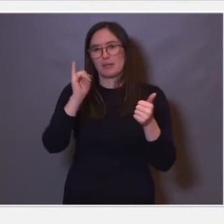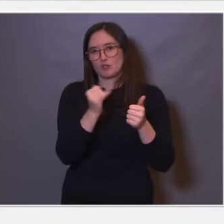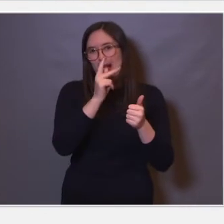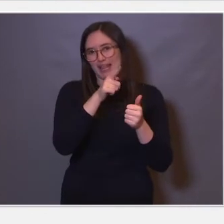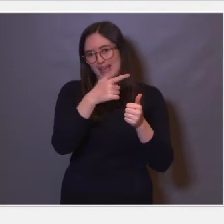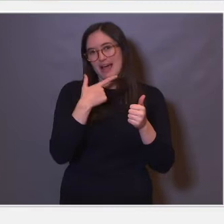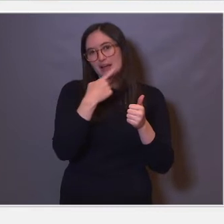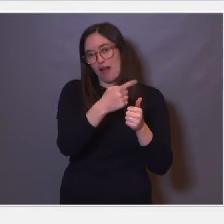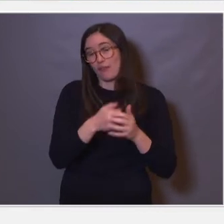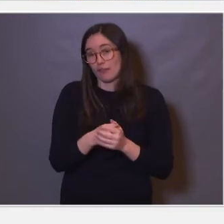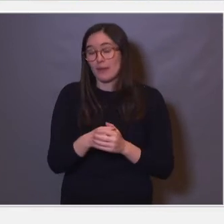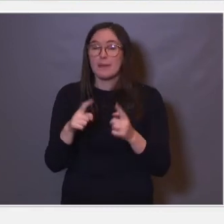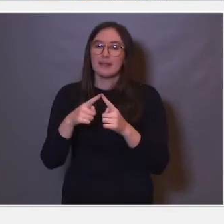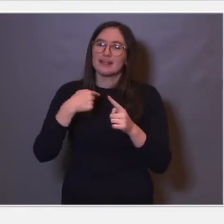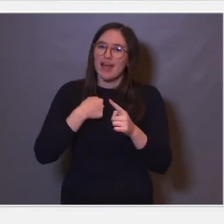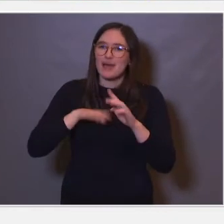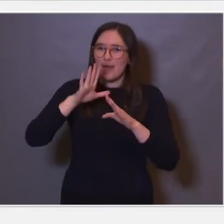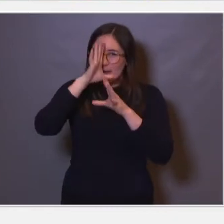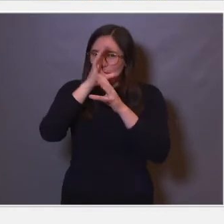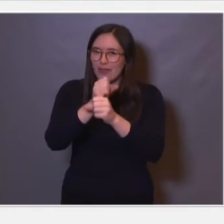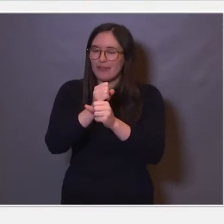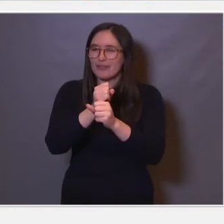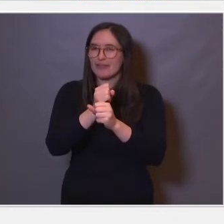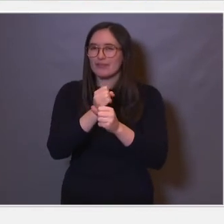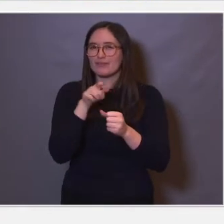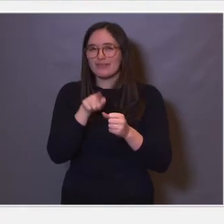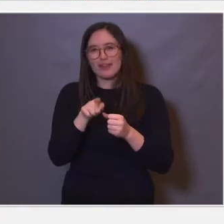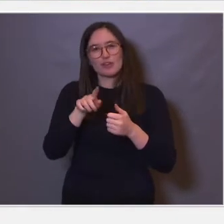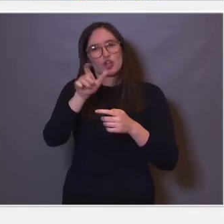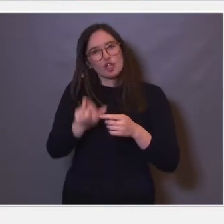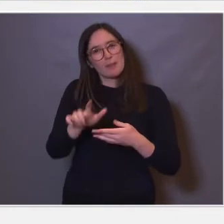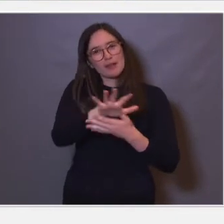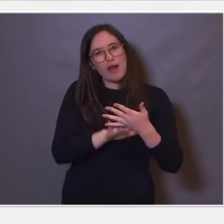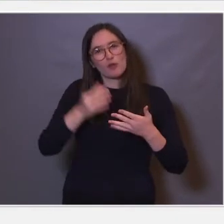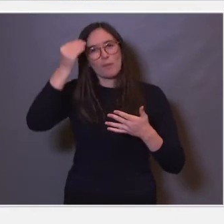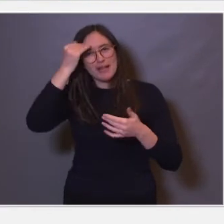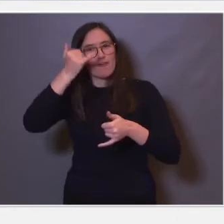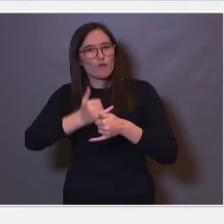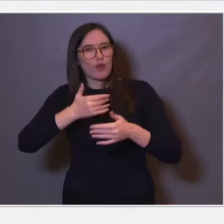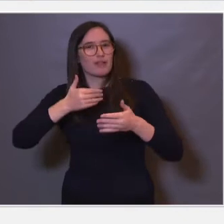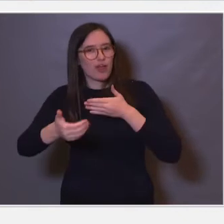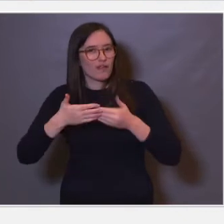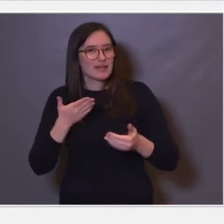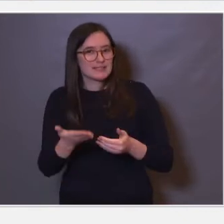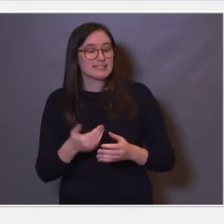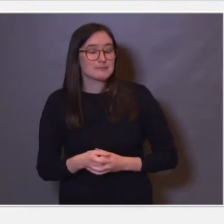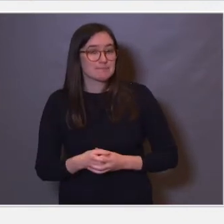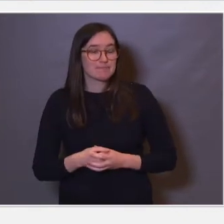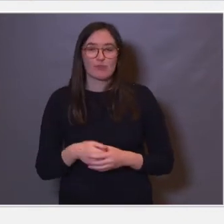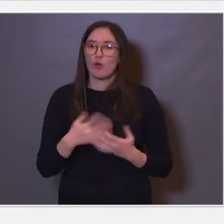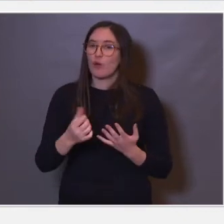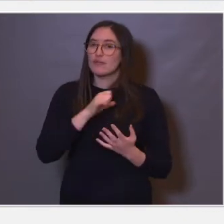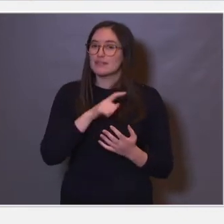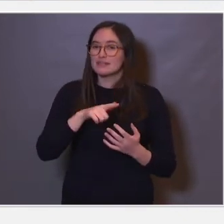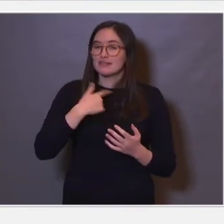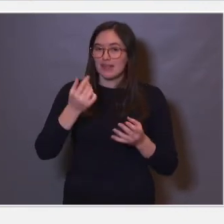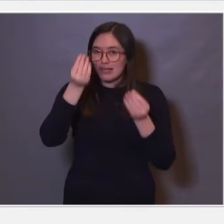Men jeg er nå blitt mer opptatt av hvordan er det sånne kart og minner dannes. Og det som skjer når vi lærer, det er at